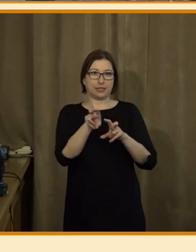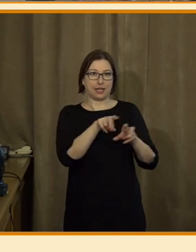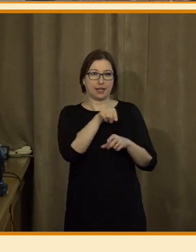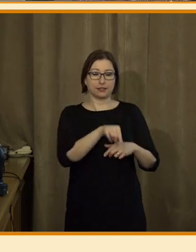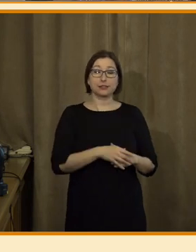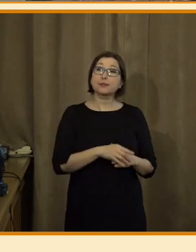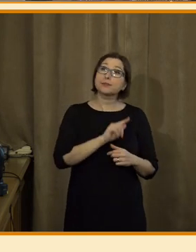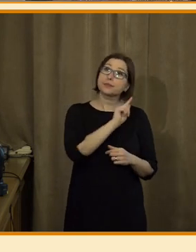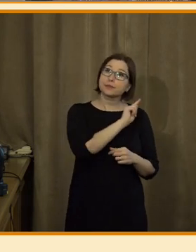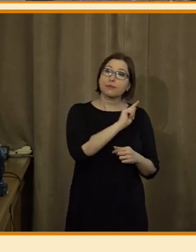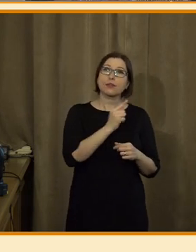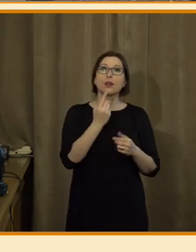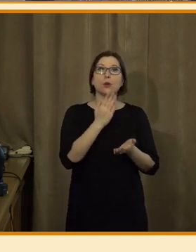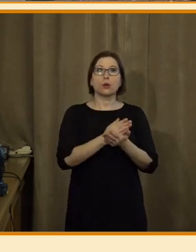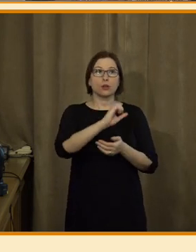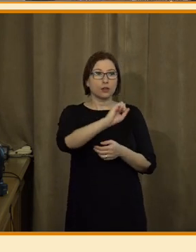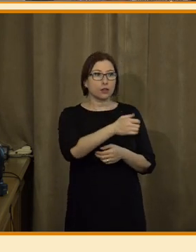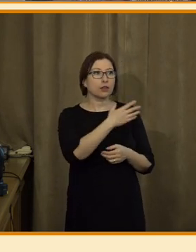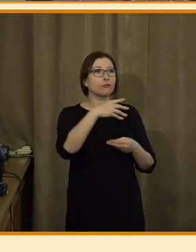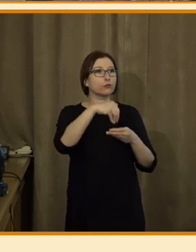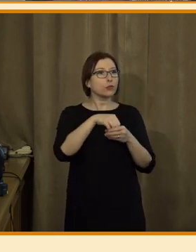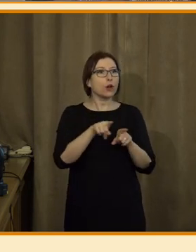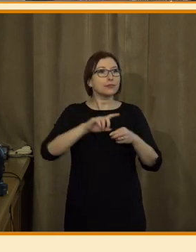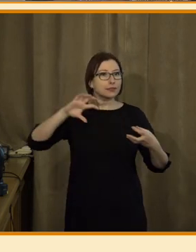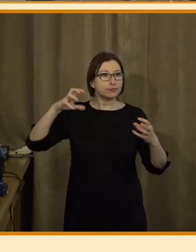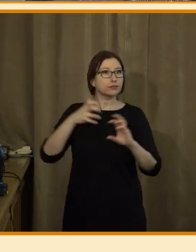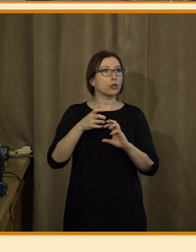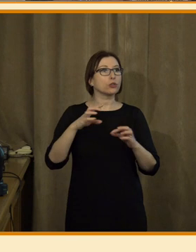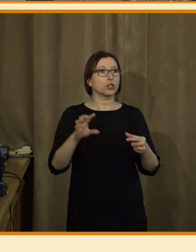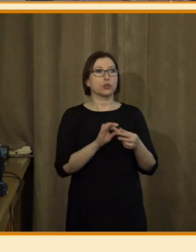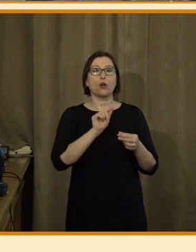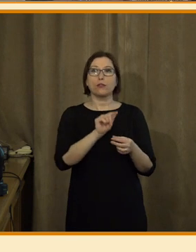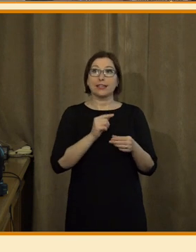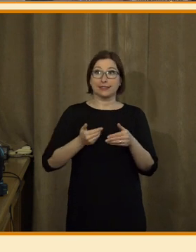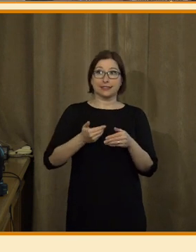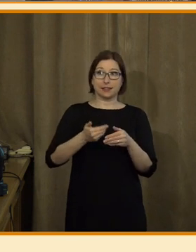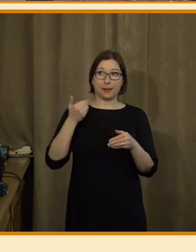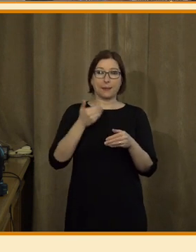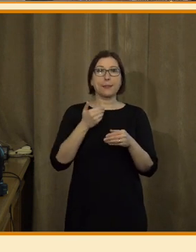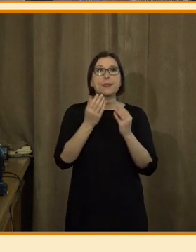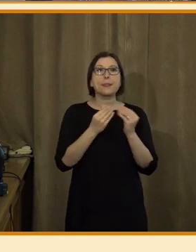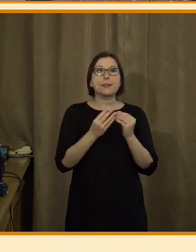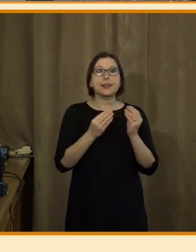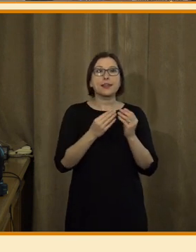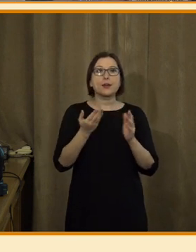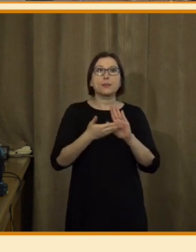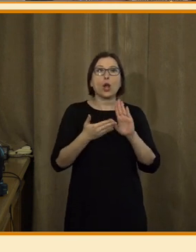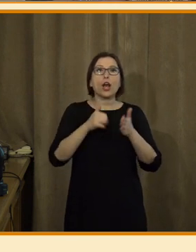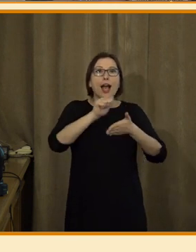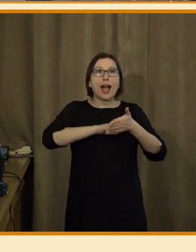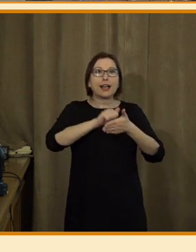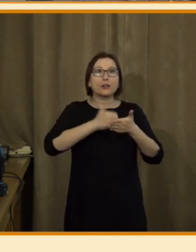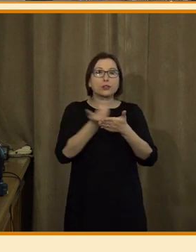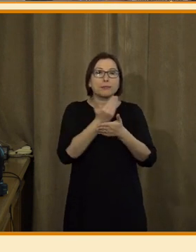Tady je v kostce schrnuto zmíněno to, o čem už jsem před chvílí mluvila, proč tedy zrovna agenturní